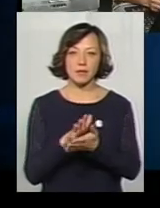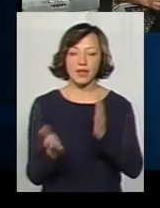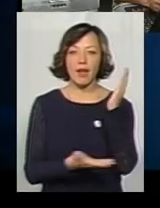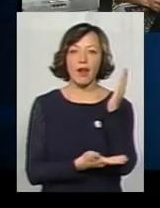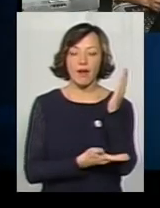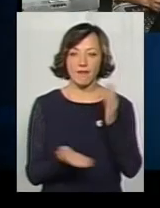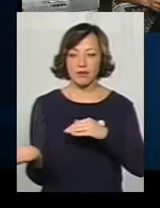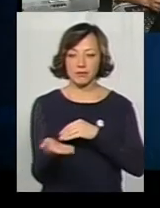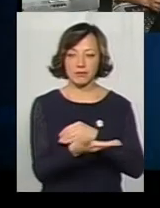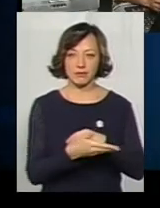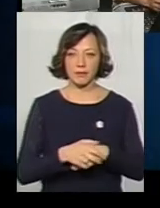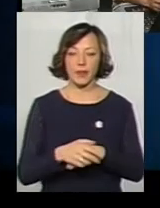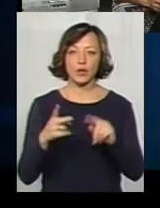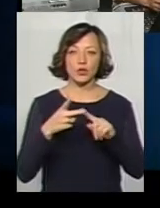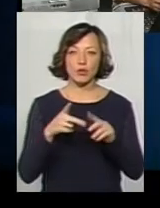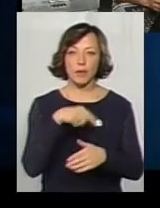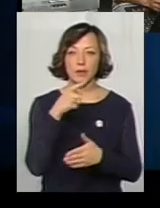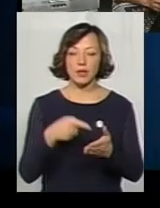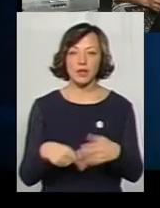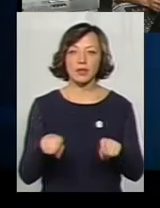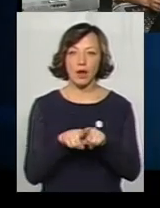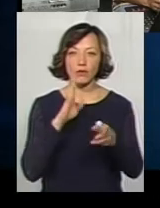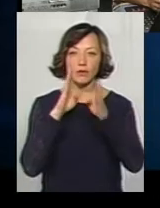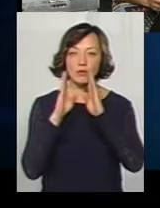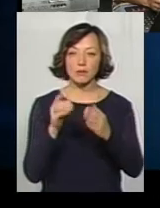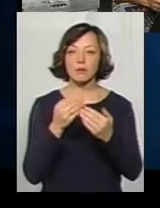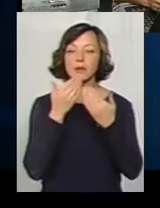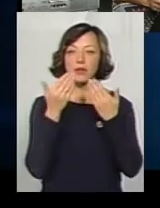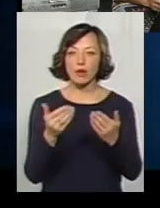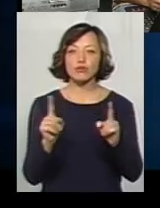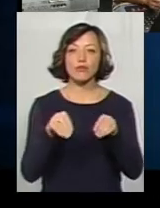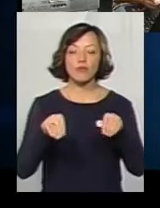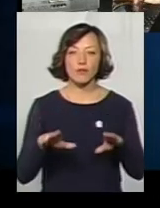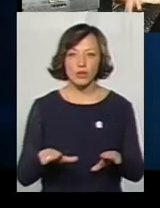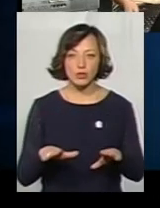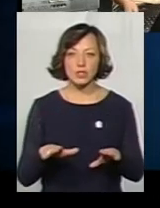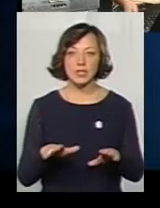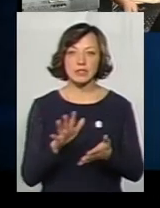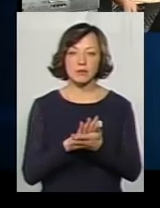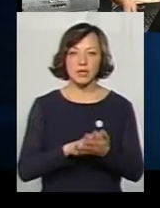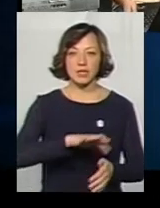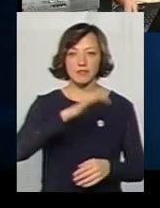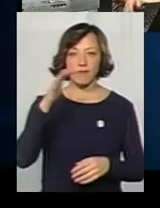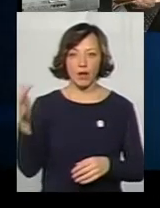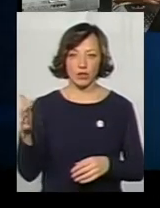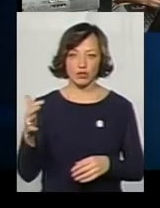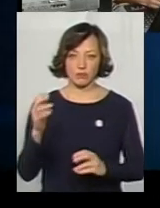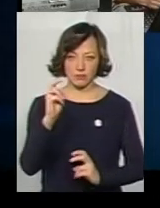дерева? І зразу друге питання, також у Фейсбуці питають, що ви вирішили, все ж таки, зі сміттєзвалищем.